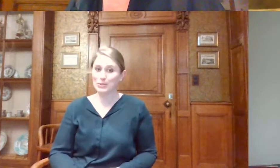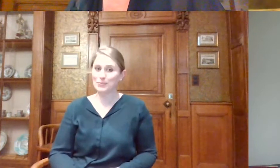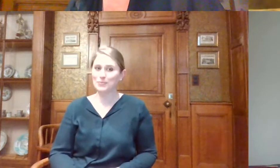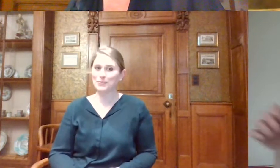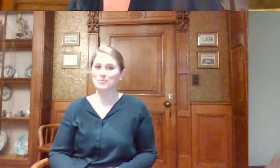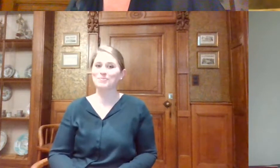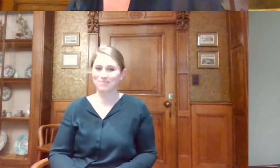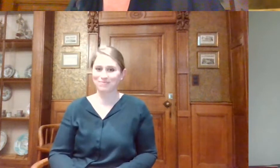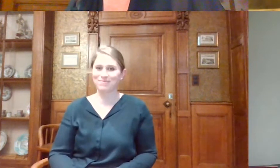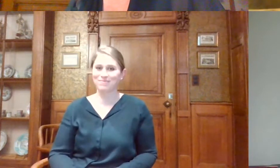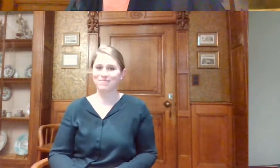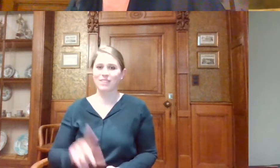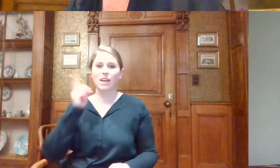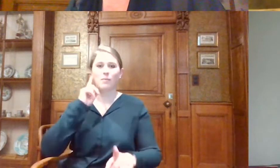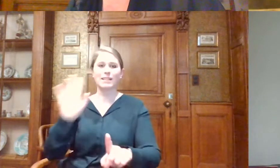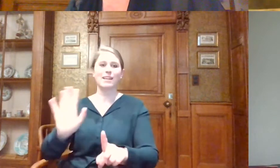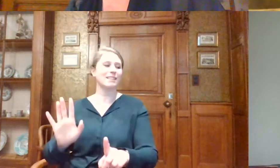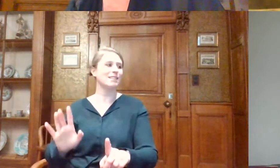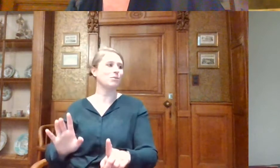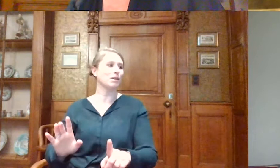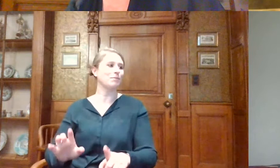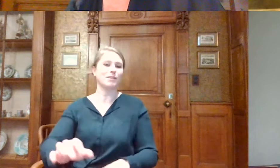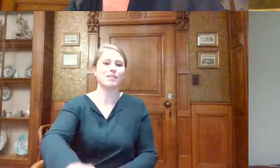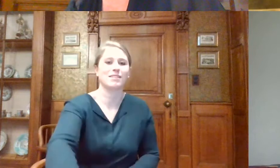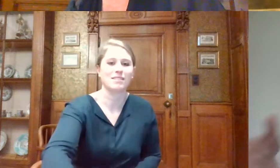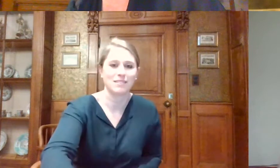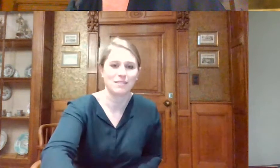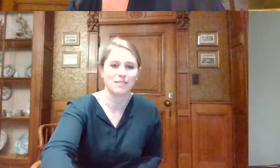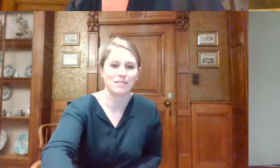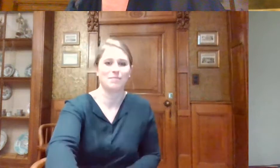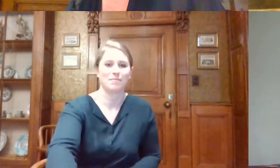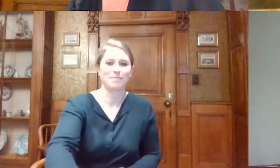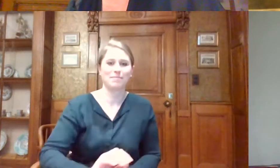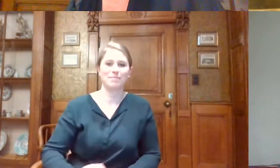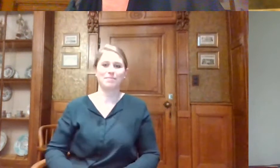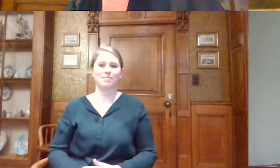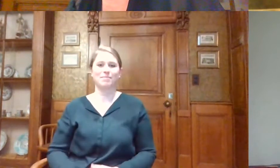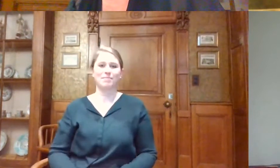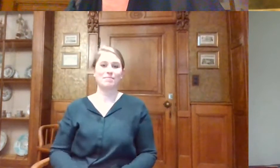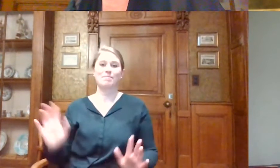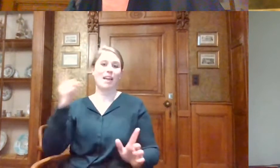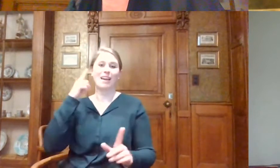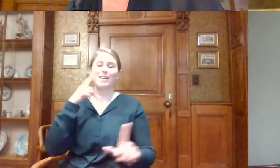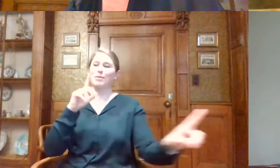En is het zo dat de informatie waar dat bijvoorbeeld